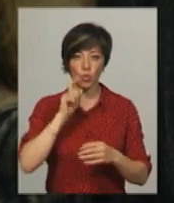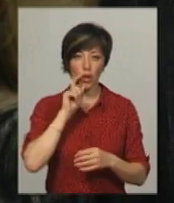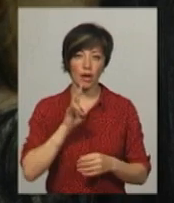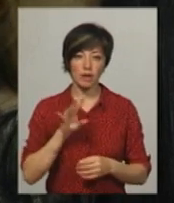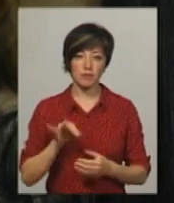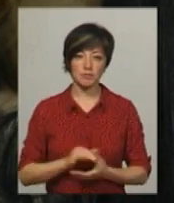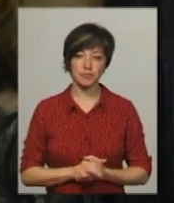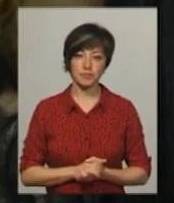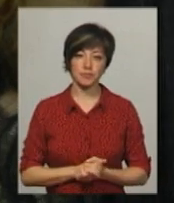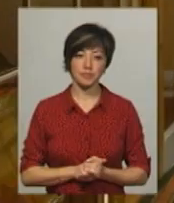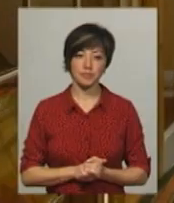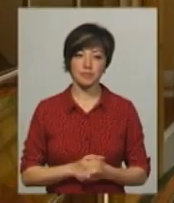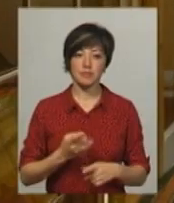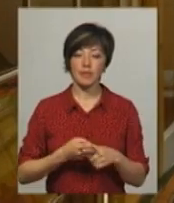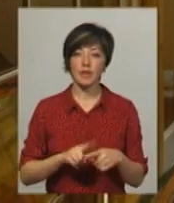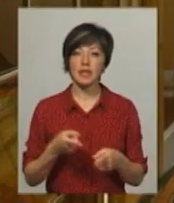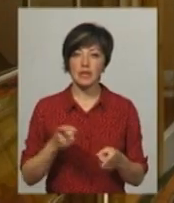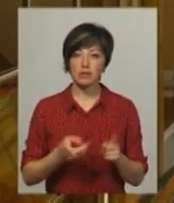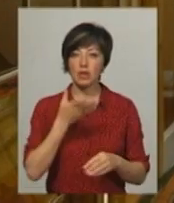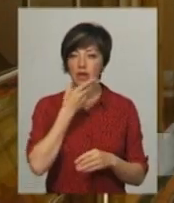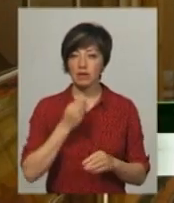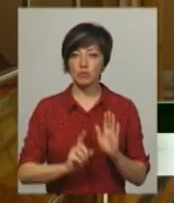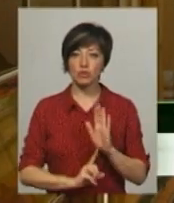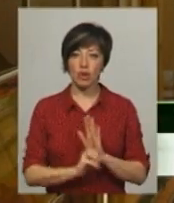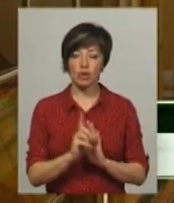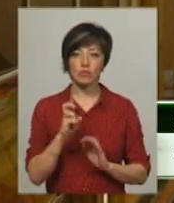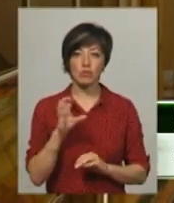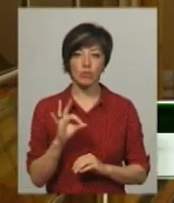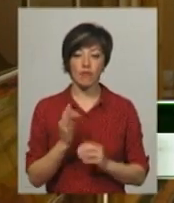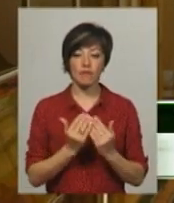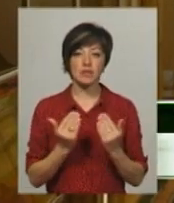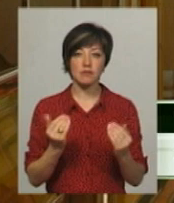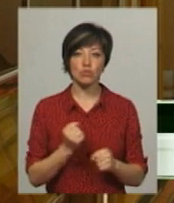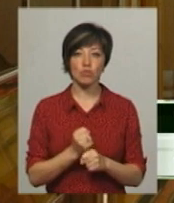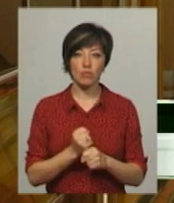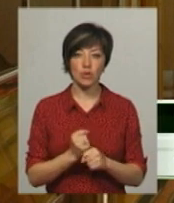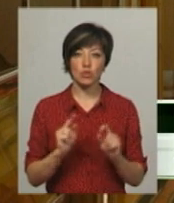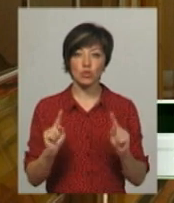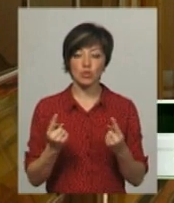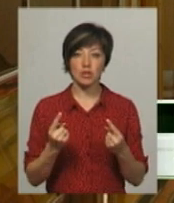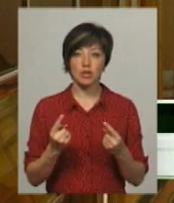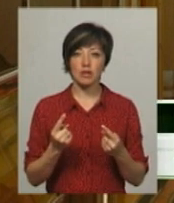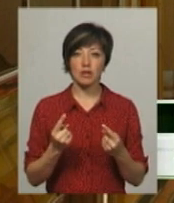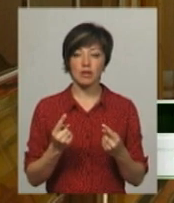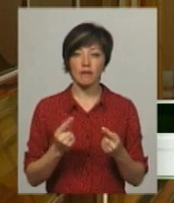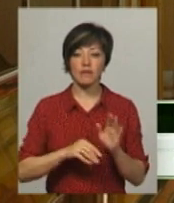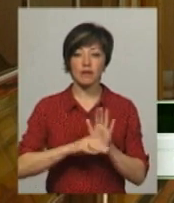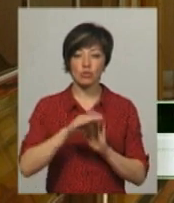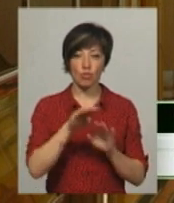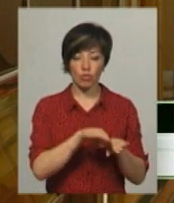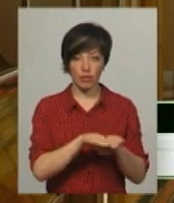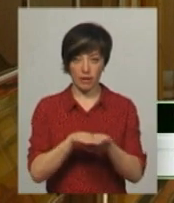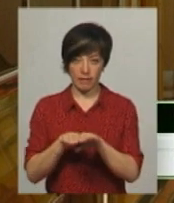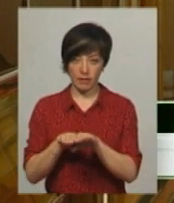Яків Павлович. Це дійсно гарний такий початок, тому що виставка зроблена на дуже такому, я би сказав, високому